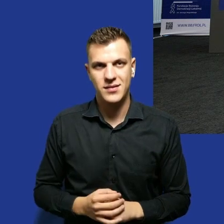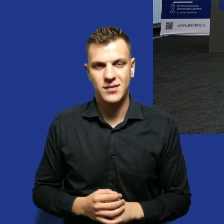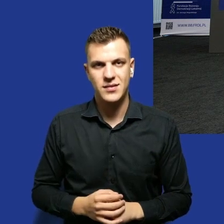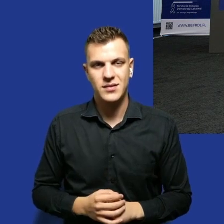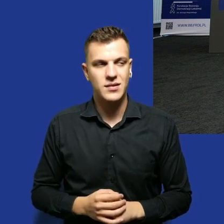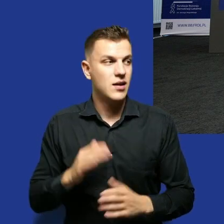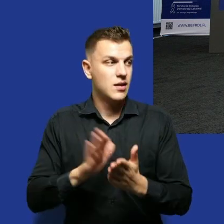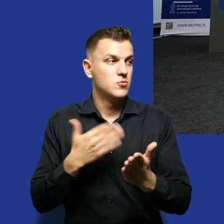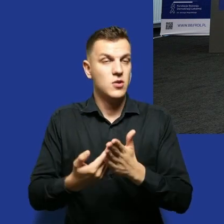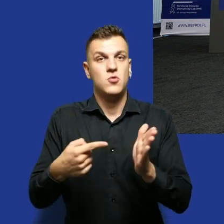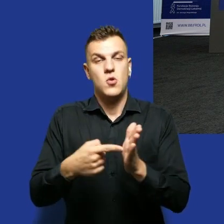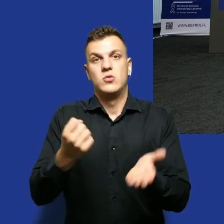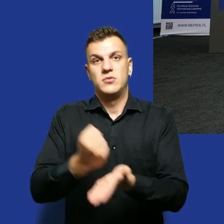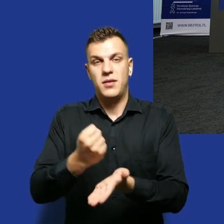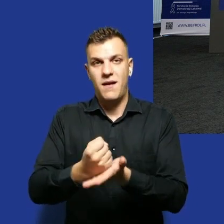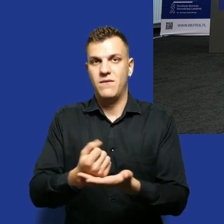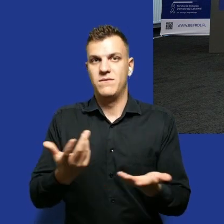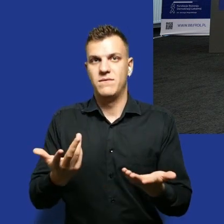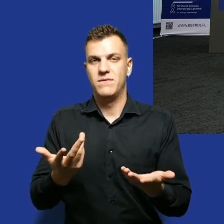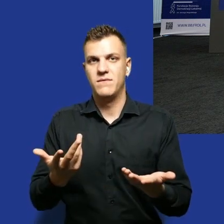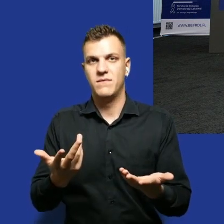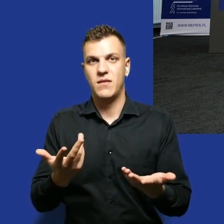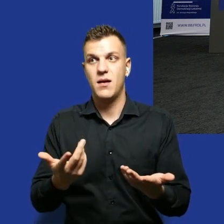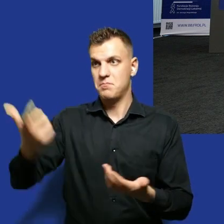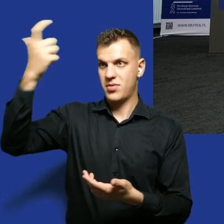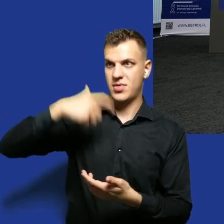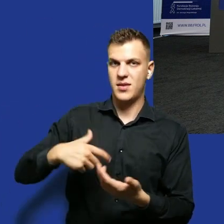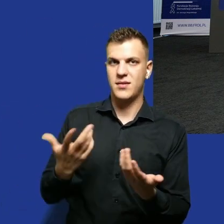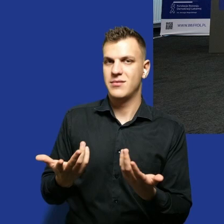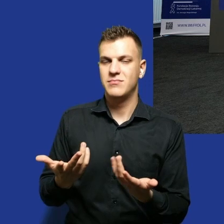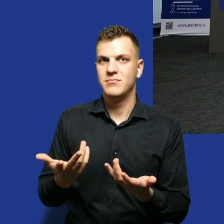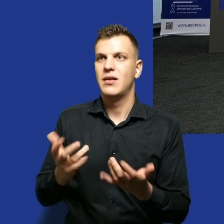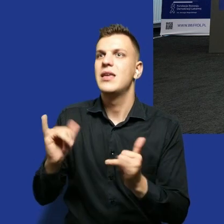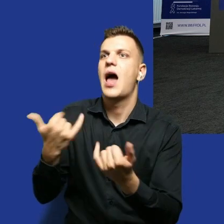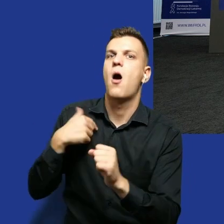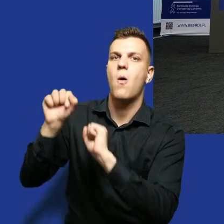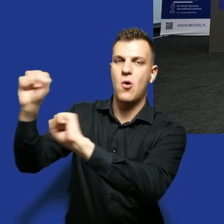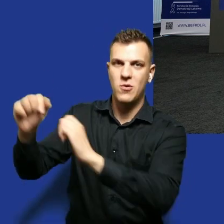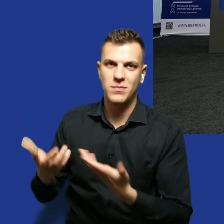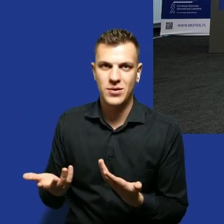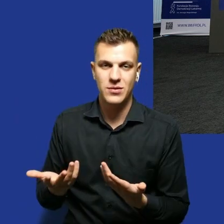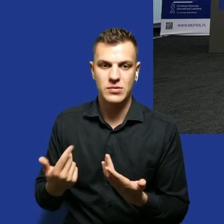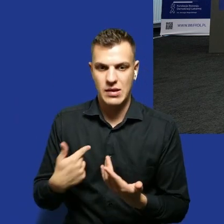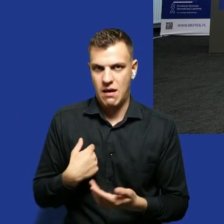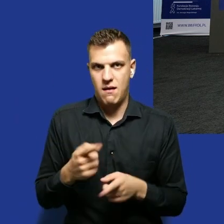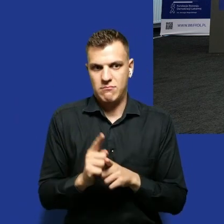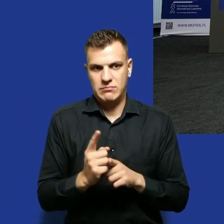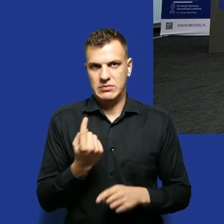aspekty prawne odbijają się na pojedynczej osobie, jak się przed tym bronić? No i jesteśmy sami,